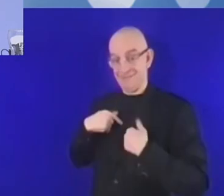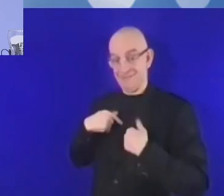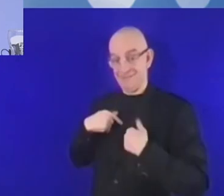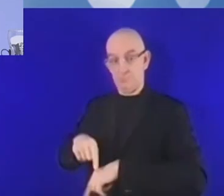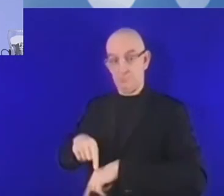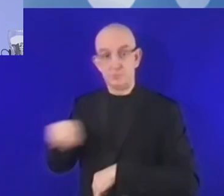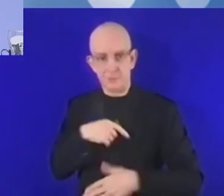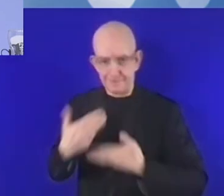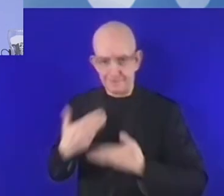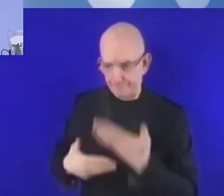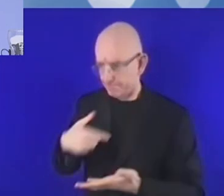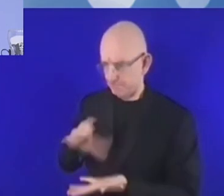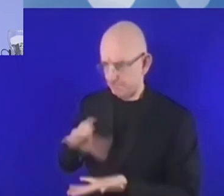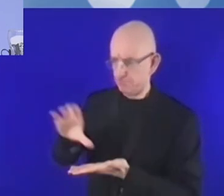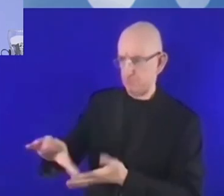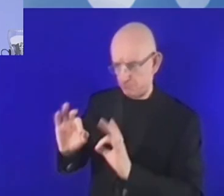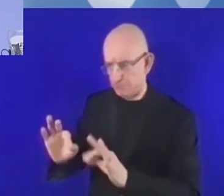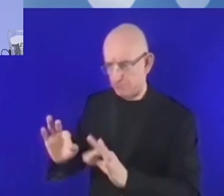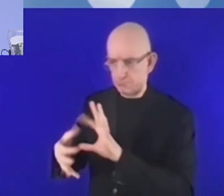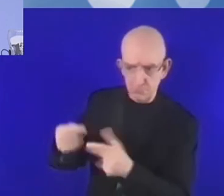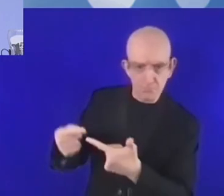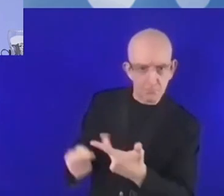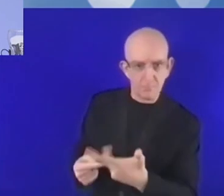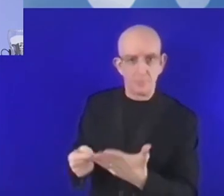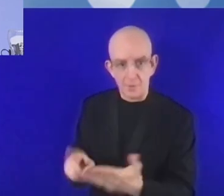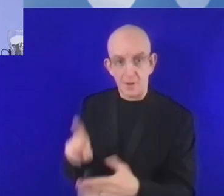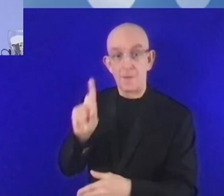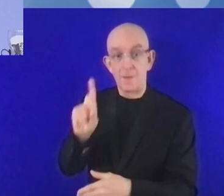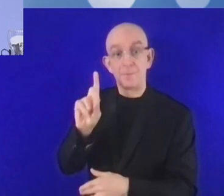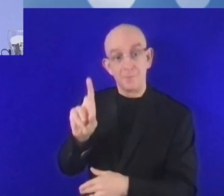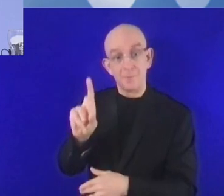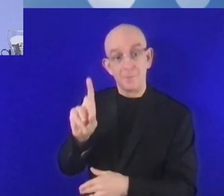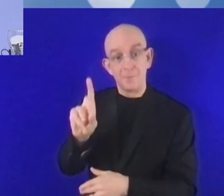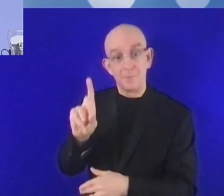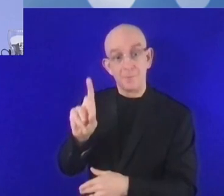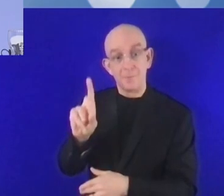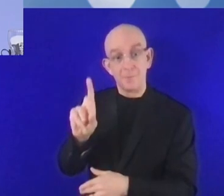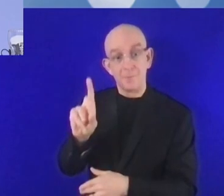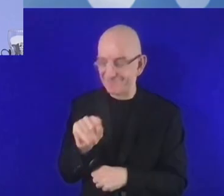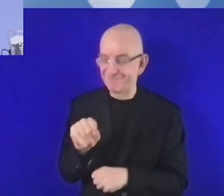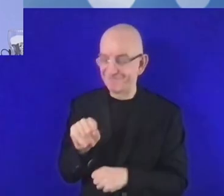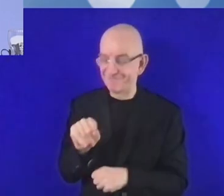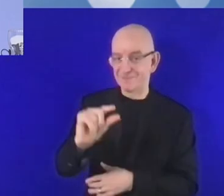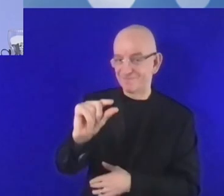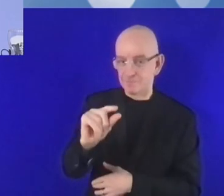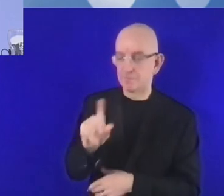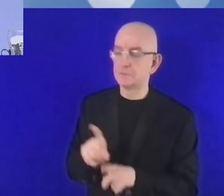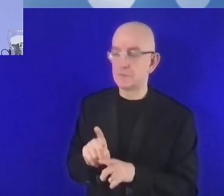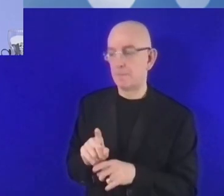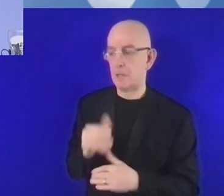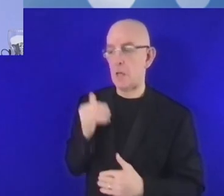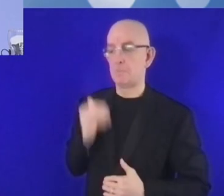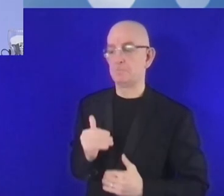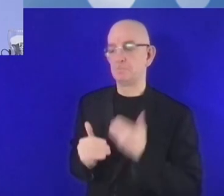لذلك هناك مصارف لها